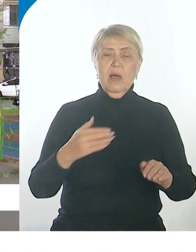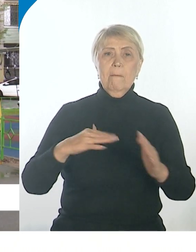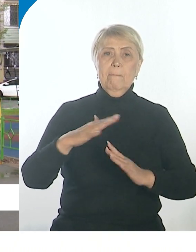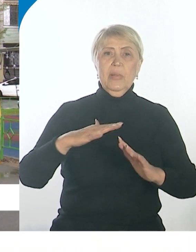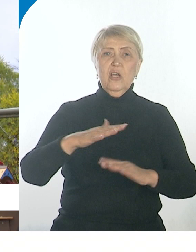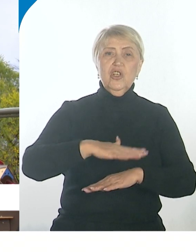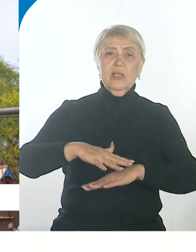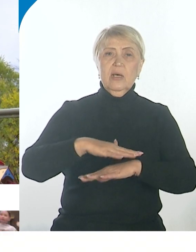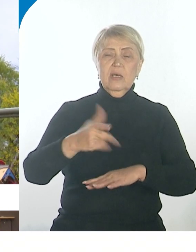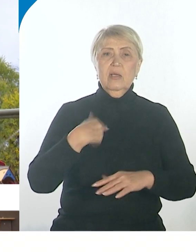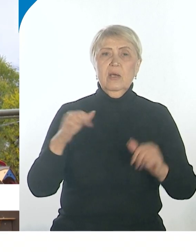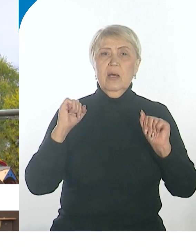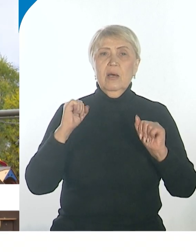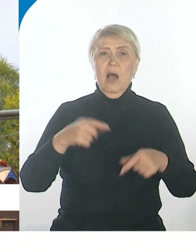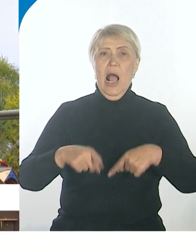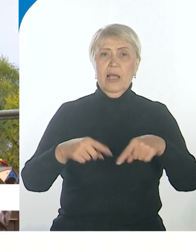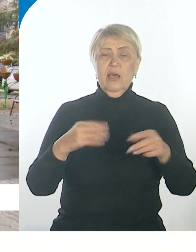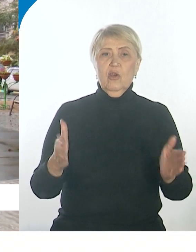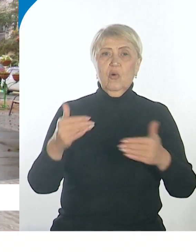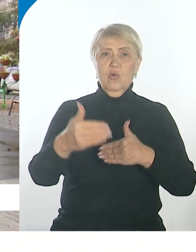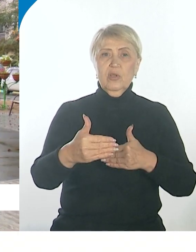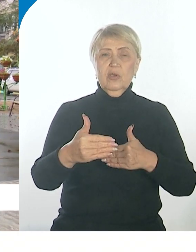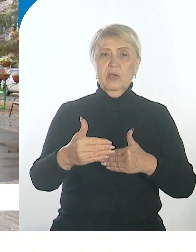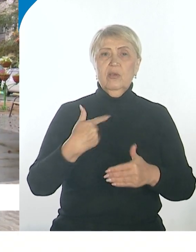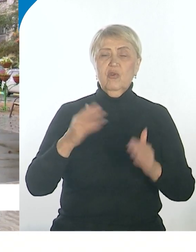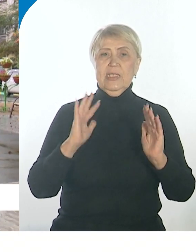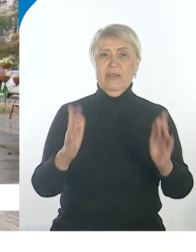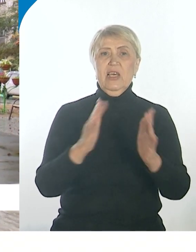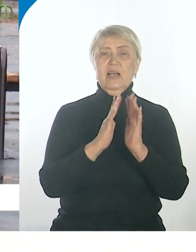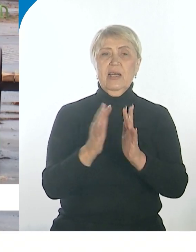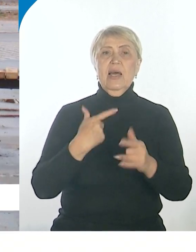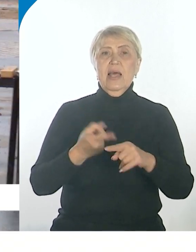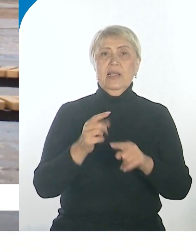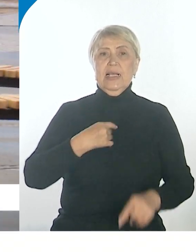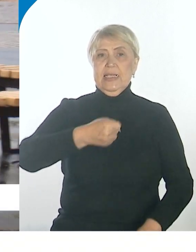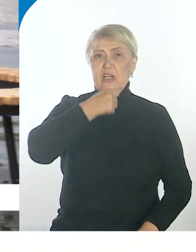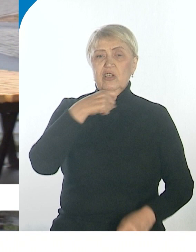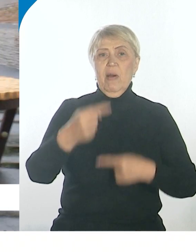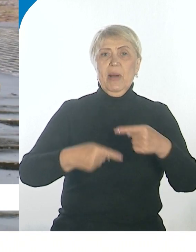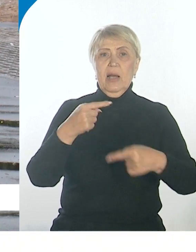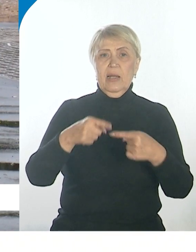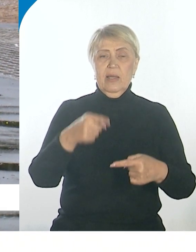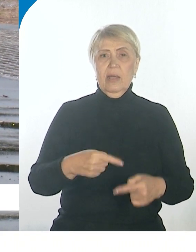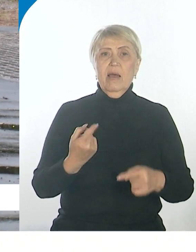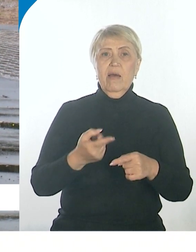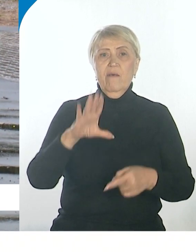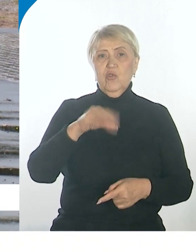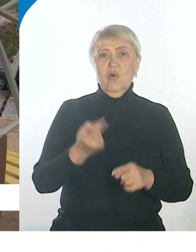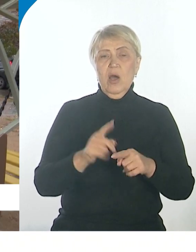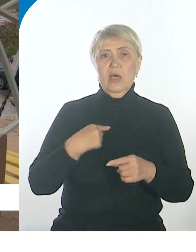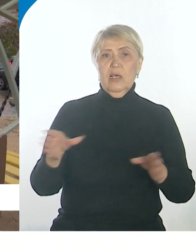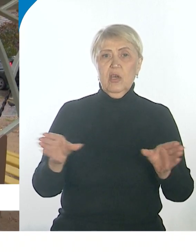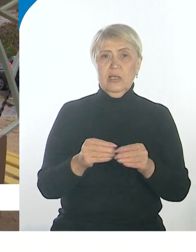тренажерами, хоккейный корт в одном дворе, сквер для старшего поколения и детская площадка в другом. Все это объединено пешеходными